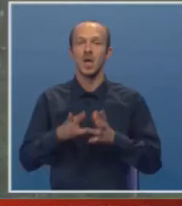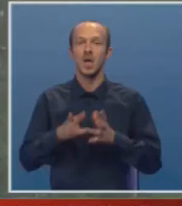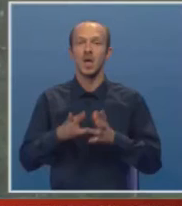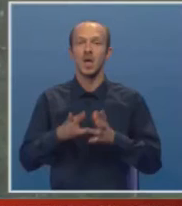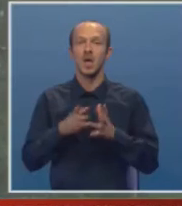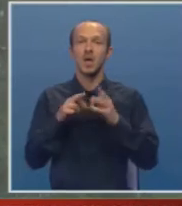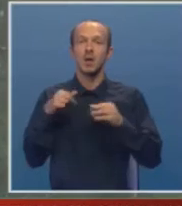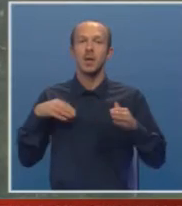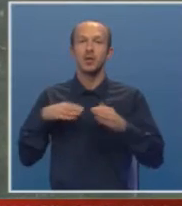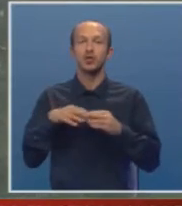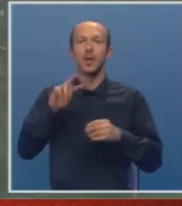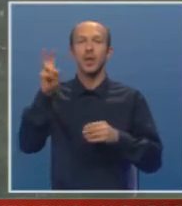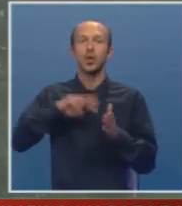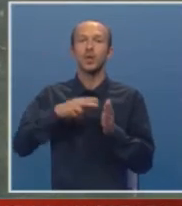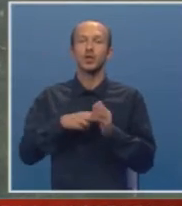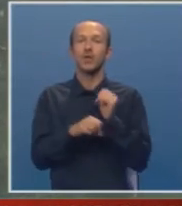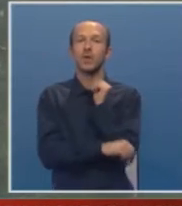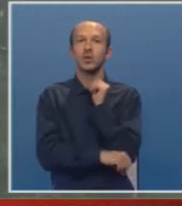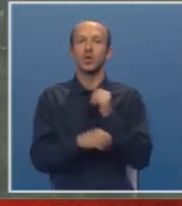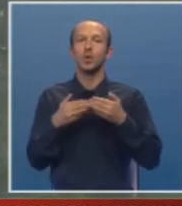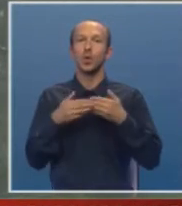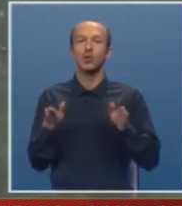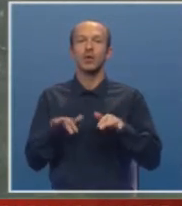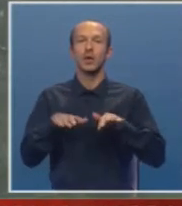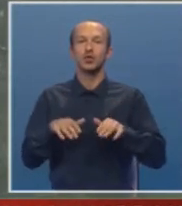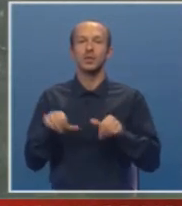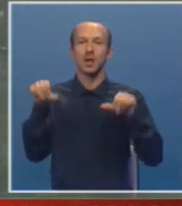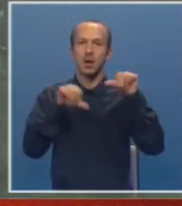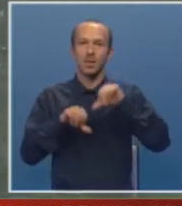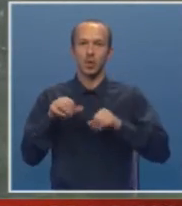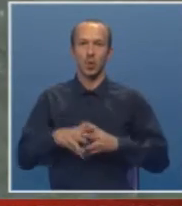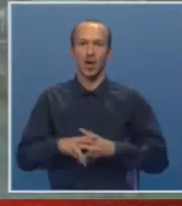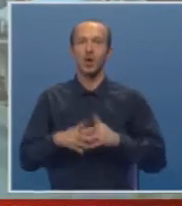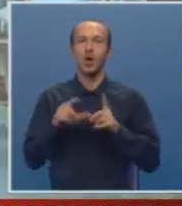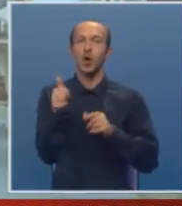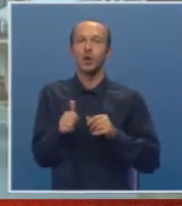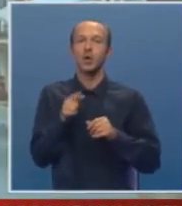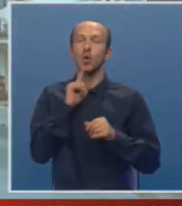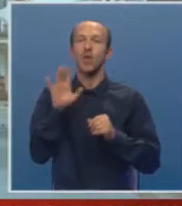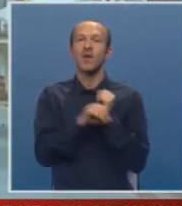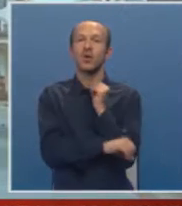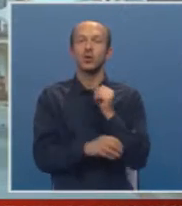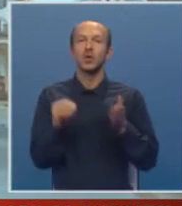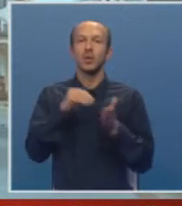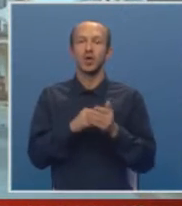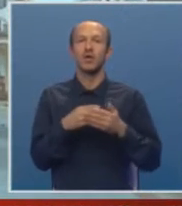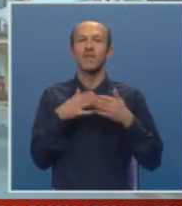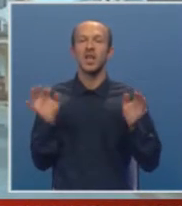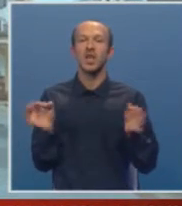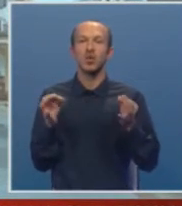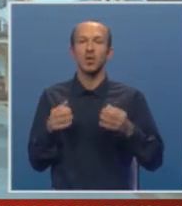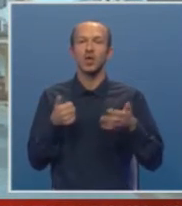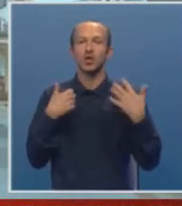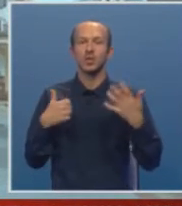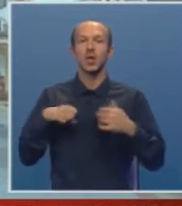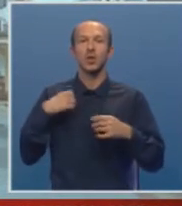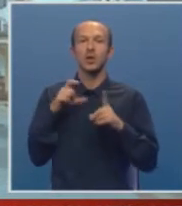Na Baljalučkom elektrotehničkom fakultetu otvorena je računarska laboratorija. U godini u kojoj ovaj fakultet obilježava veliki jubilej